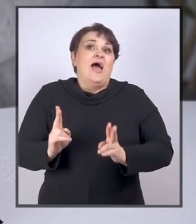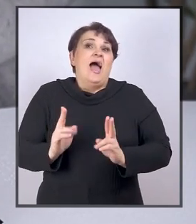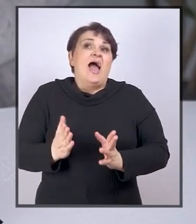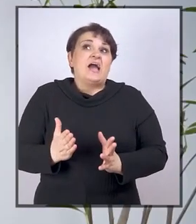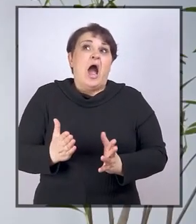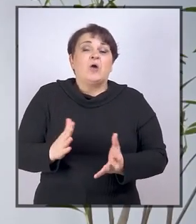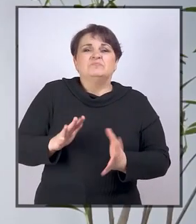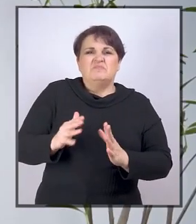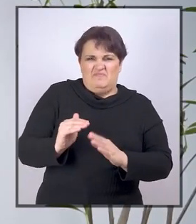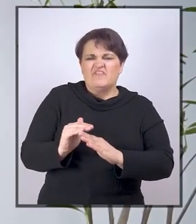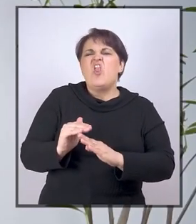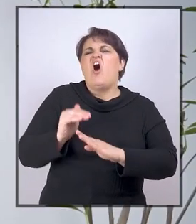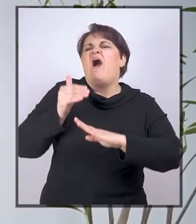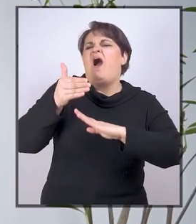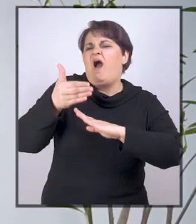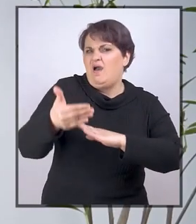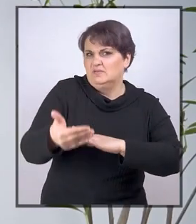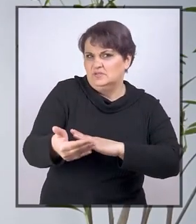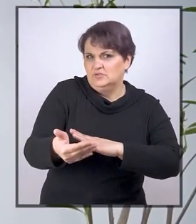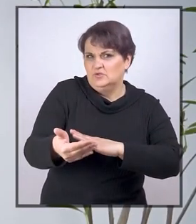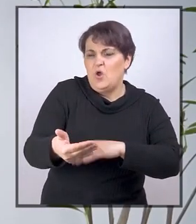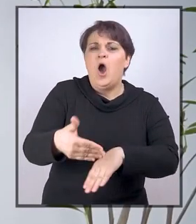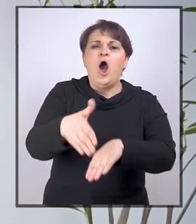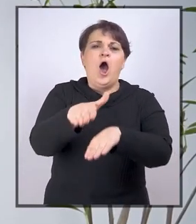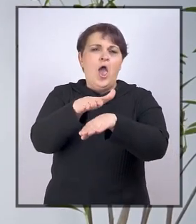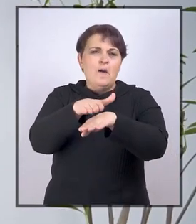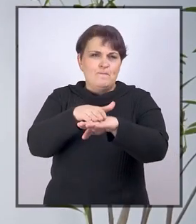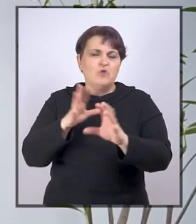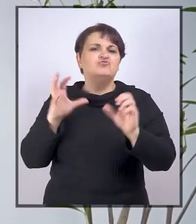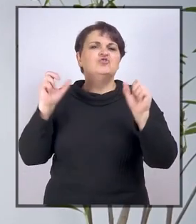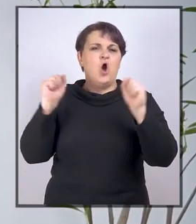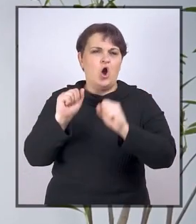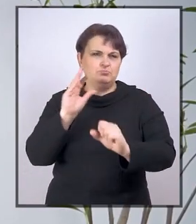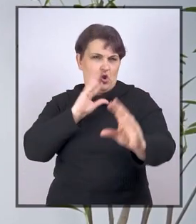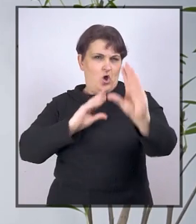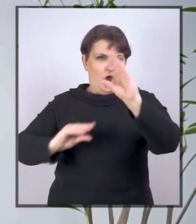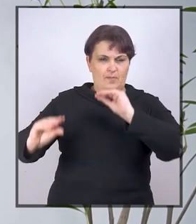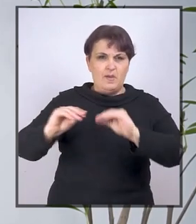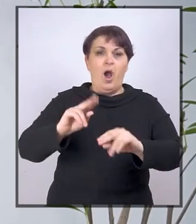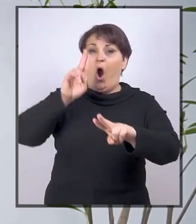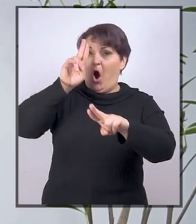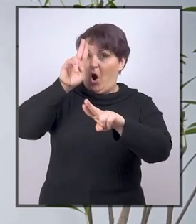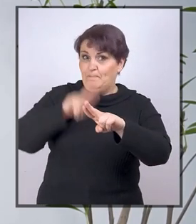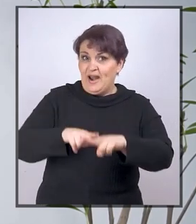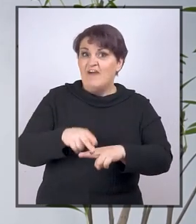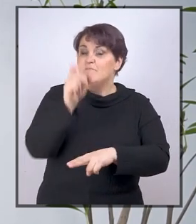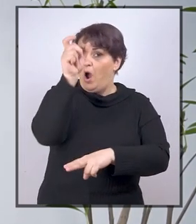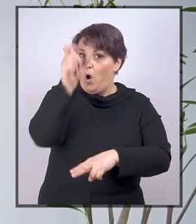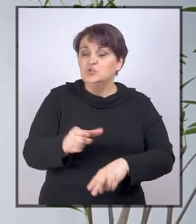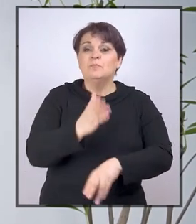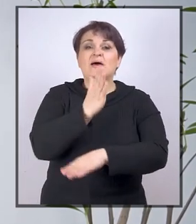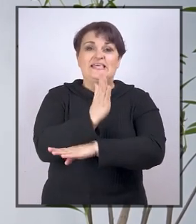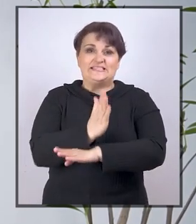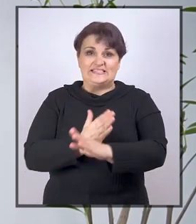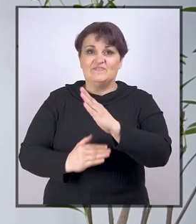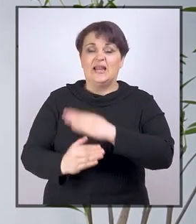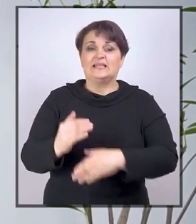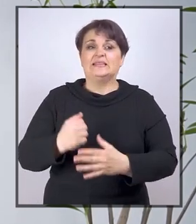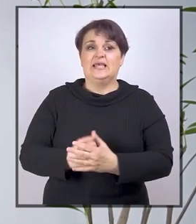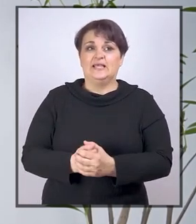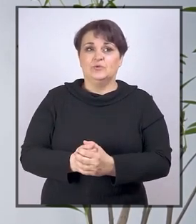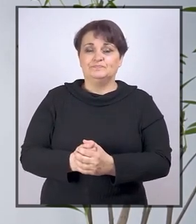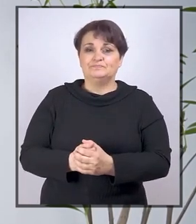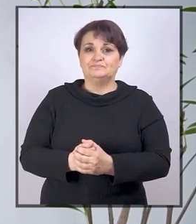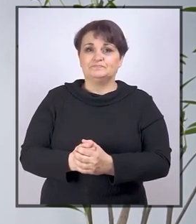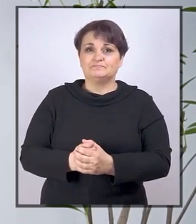Kako se poprilično kasno počelo ozbiljno govoriti o pravima osoba